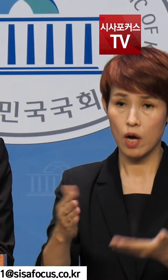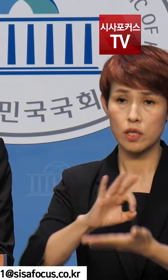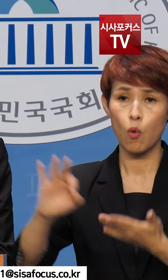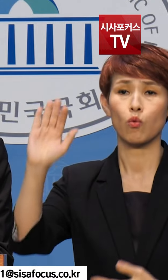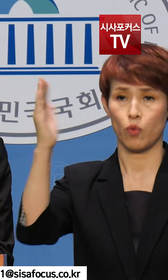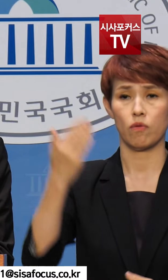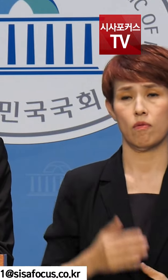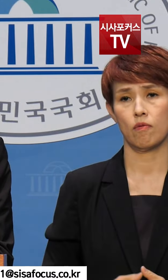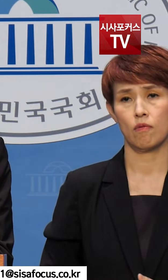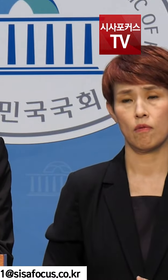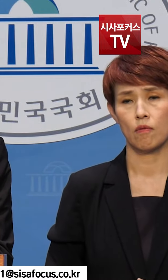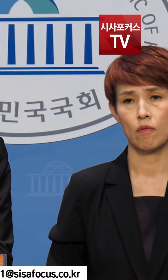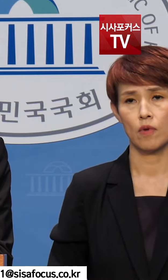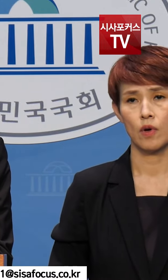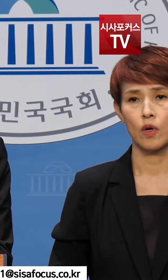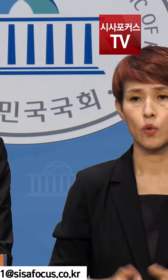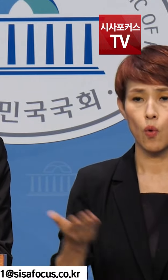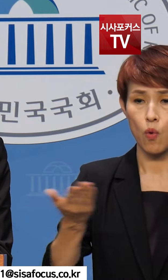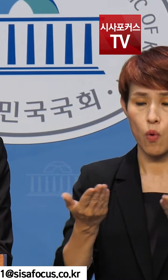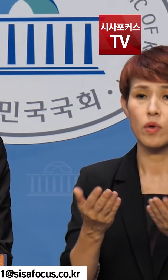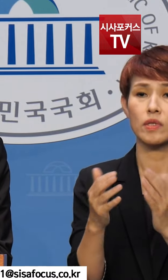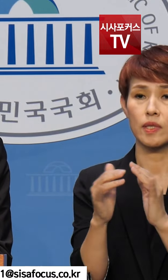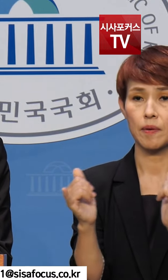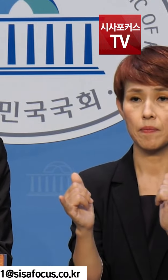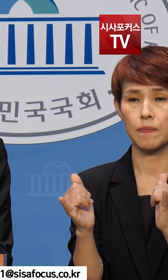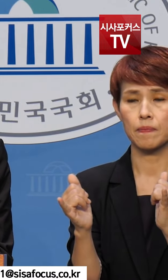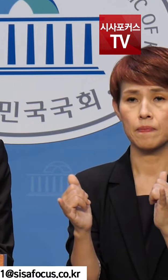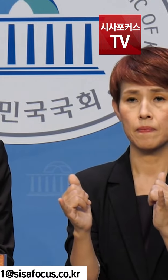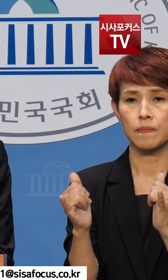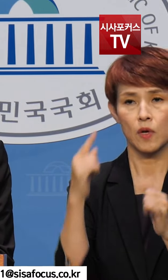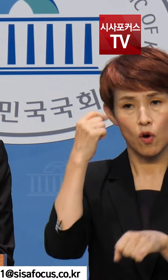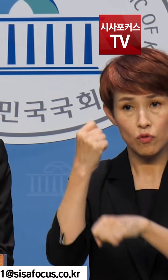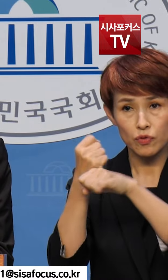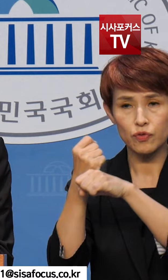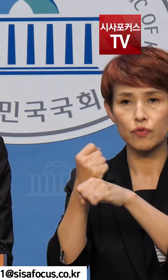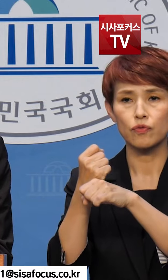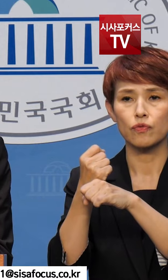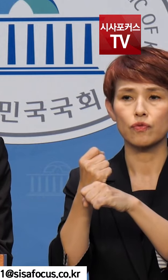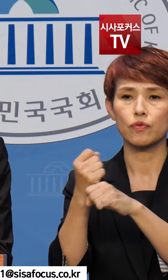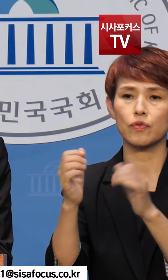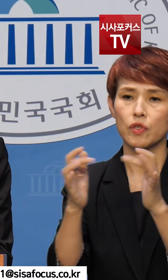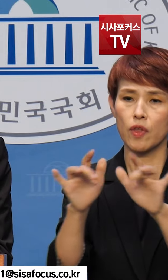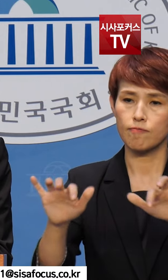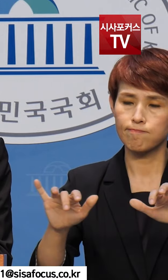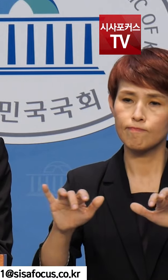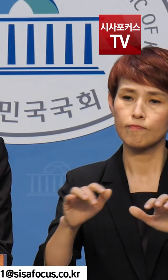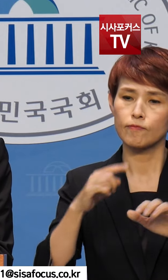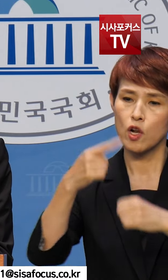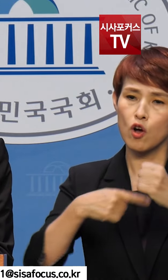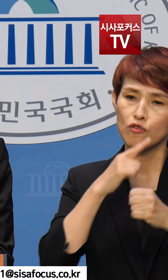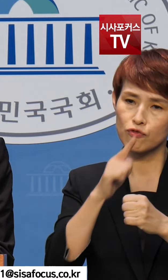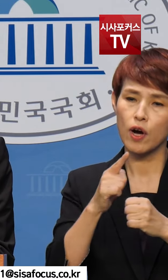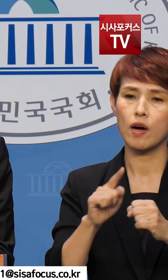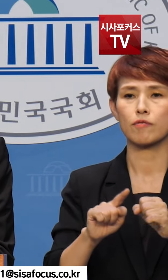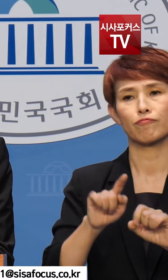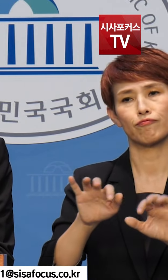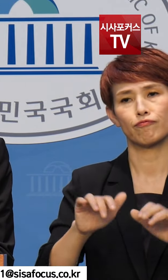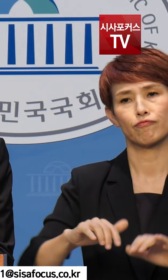문제가 없습니다. 또한 노조 전임자들은 항우연 전산 시스템을 이용해서 연차휴가를 신청했습니다.